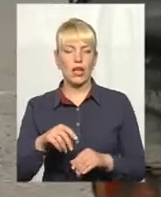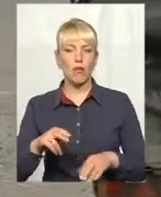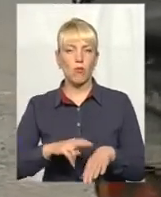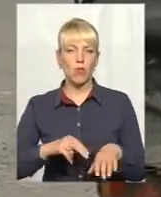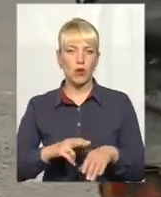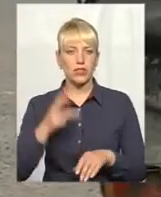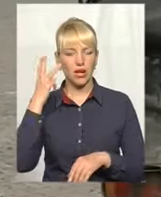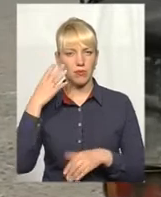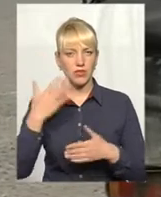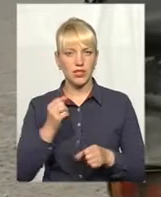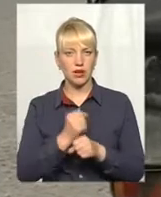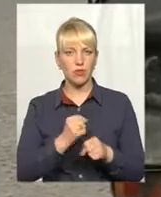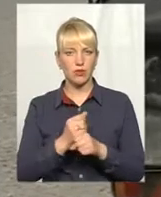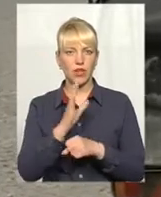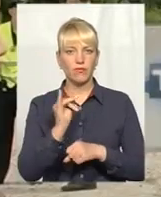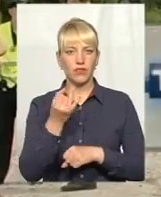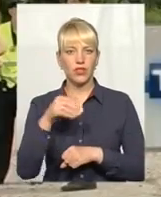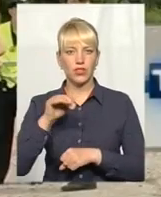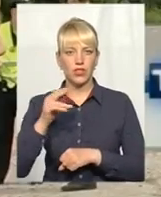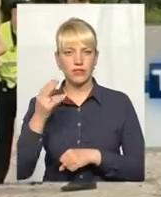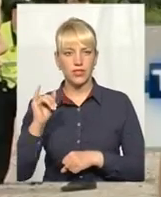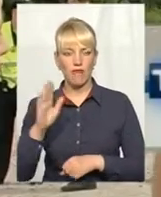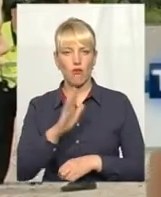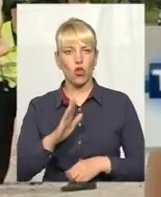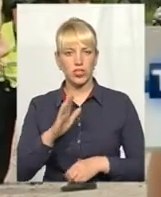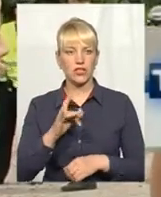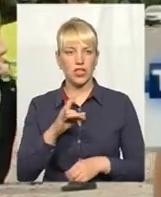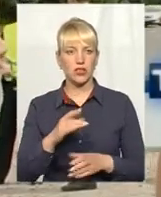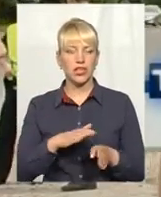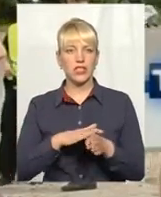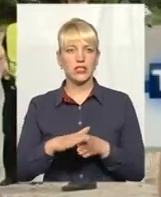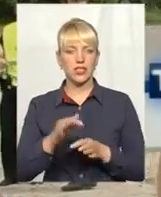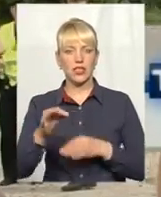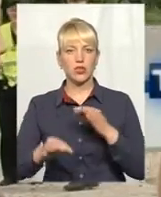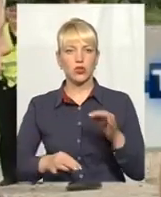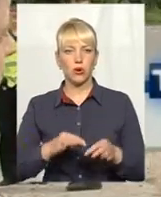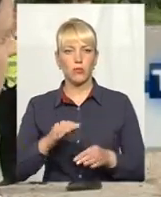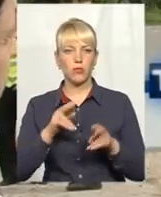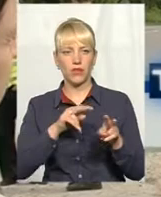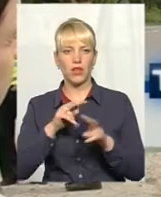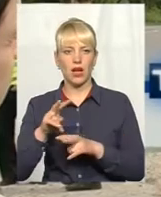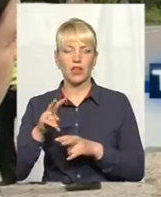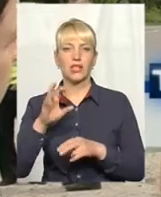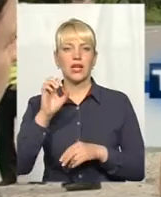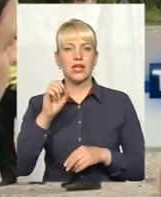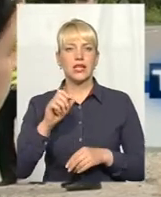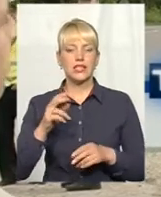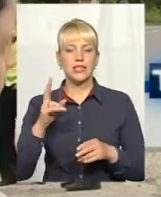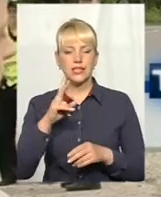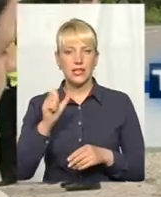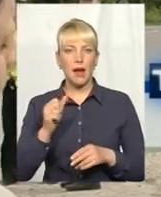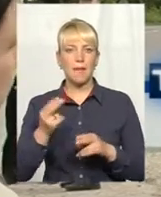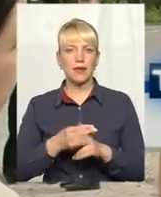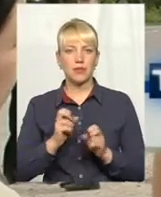запрацювали у війтівцях Волочиського району. Здійснюють цілодобовий нагляд за безпекою дорожнього руху тут працівники управління